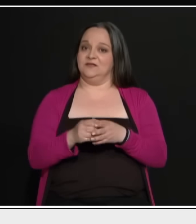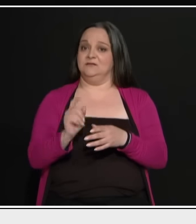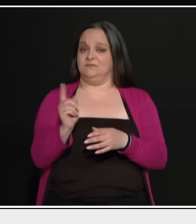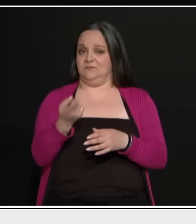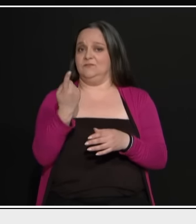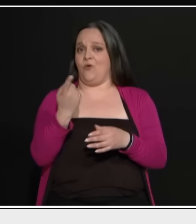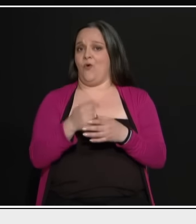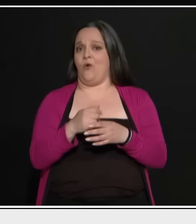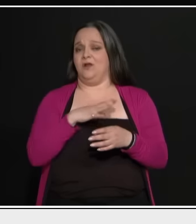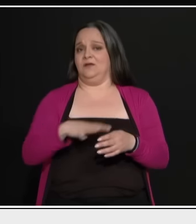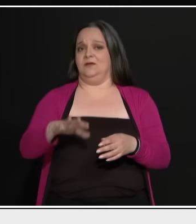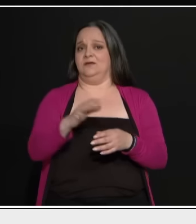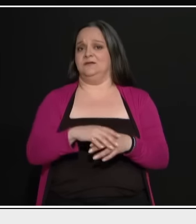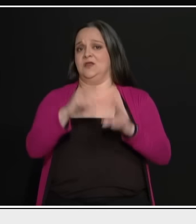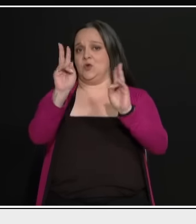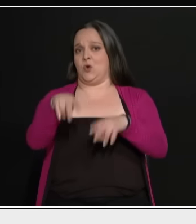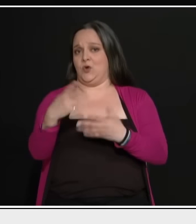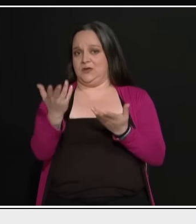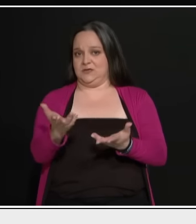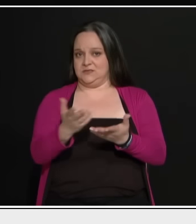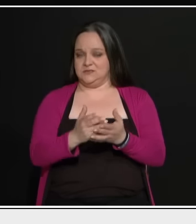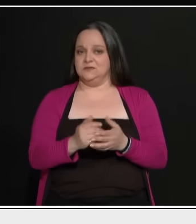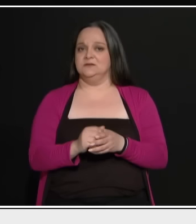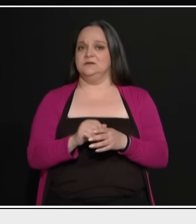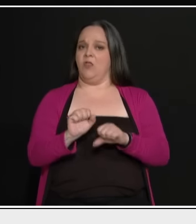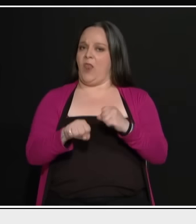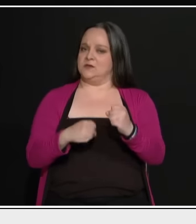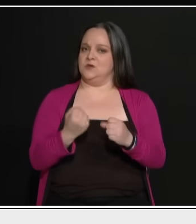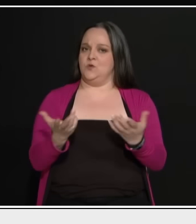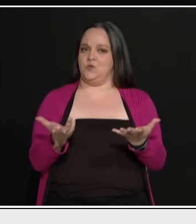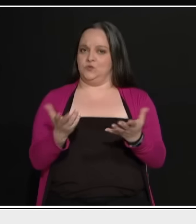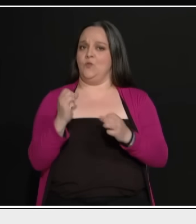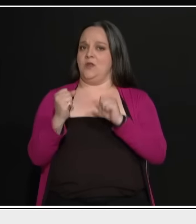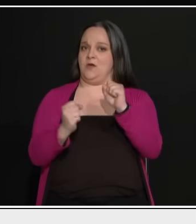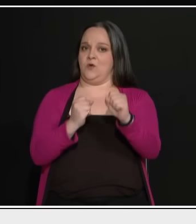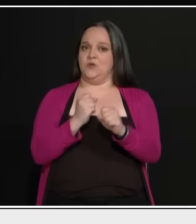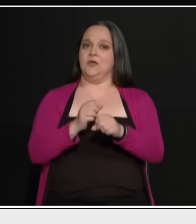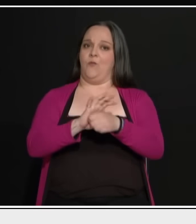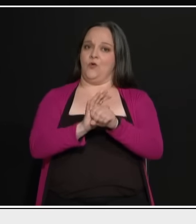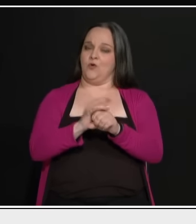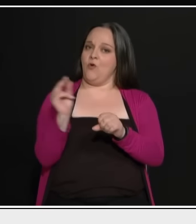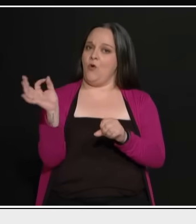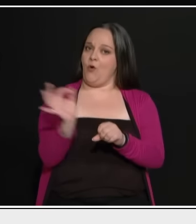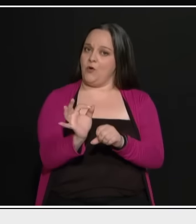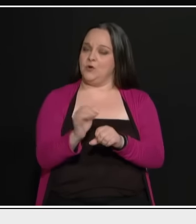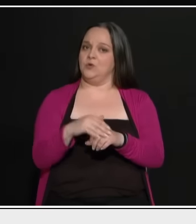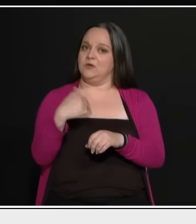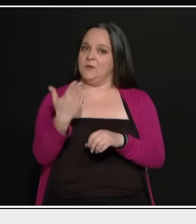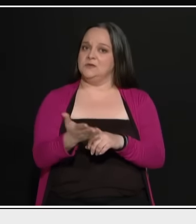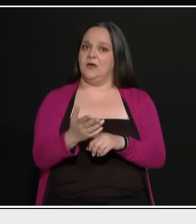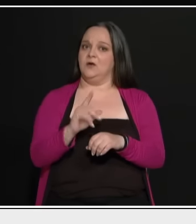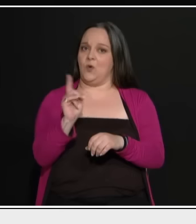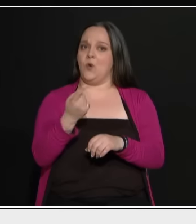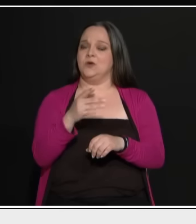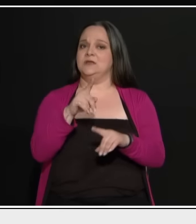στην ελληνική κοινωνία. Δεκαετίες είστε πολύ δραστηρίος. Και επειδή μετά από το κορονοϊού και τις περιπέτειες που ξέρει όλη η